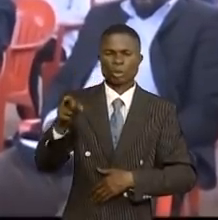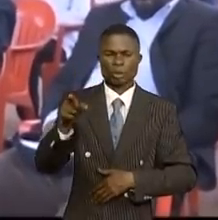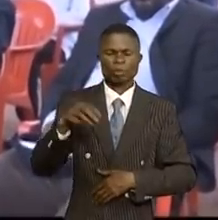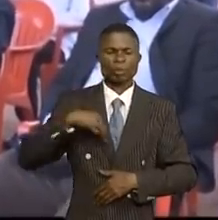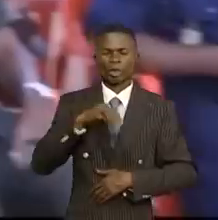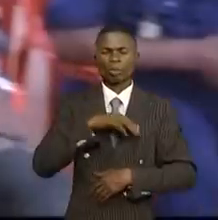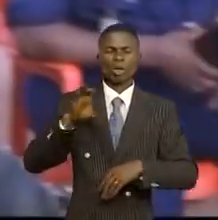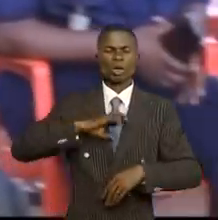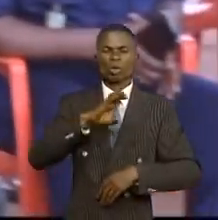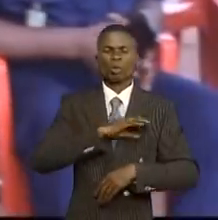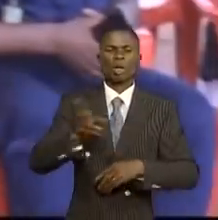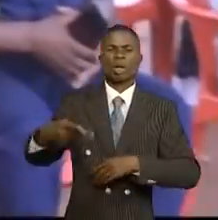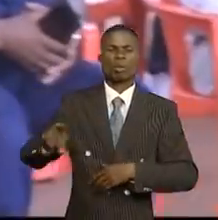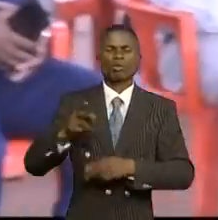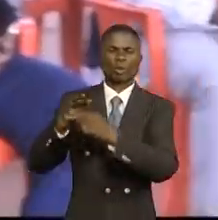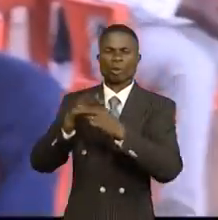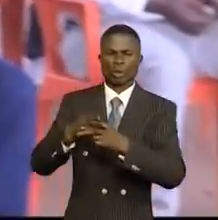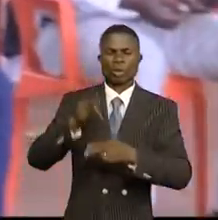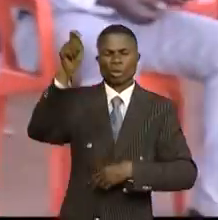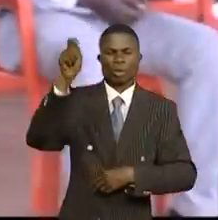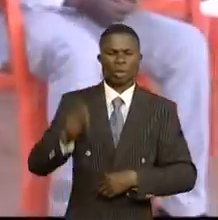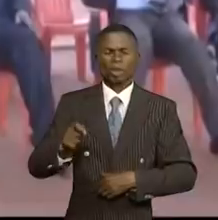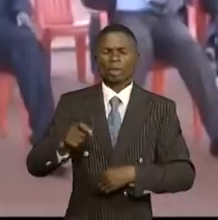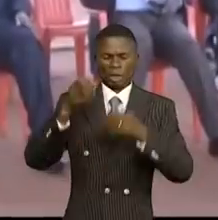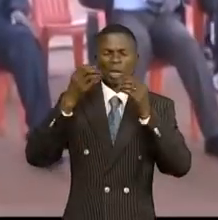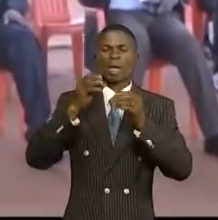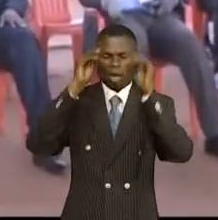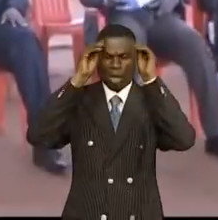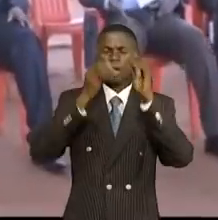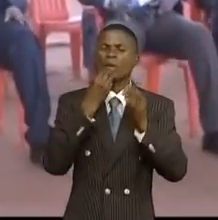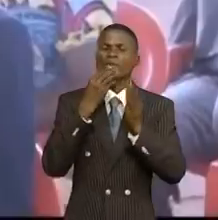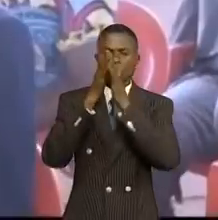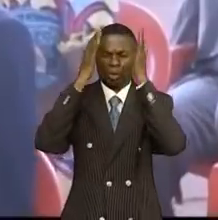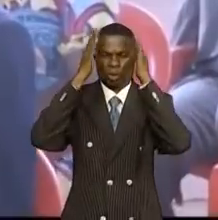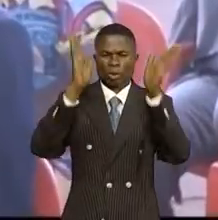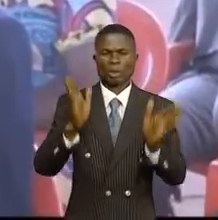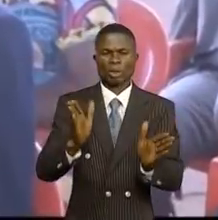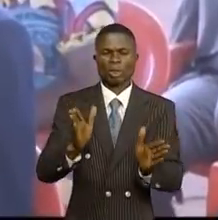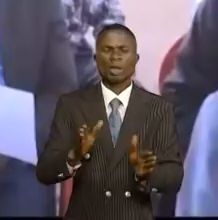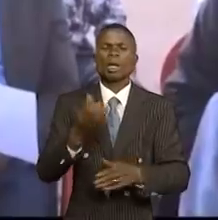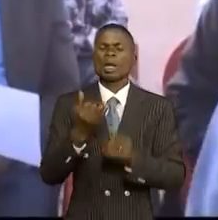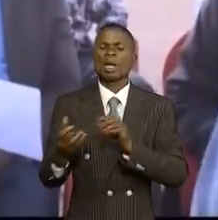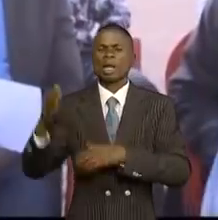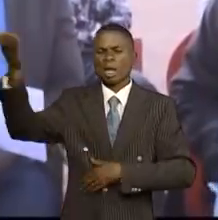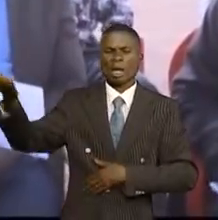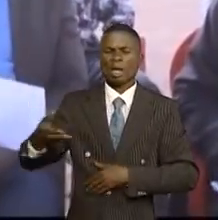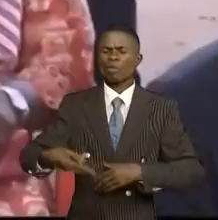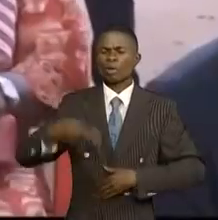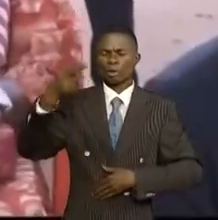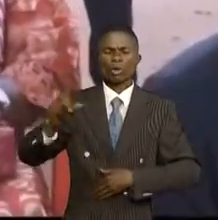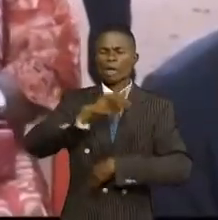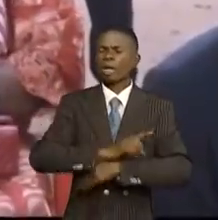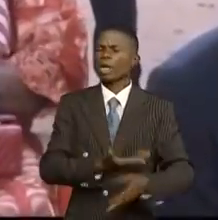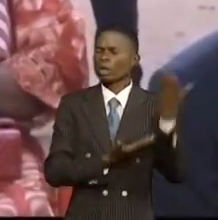des membres du comité provincial de sécurité, ceux du comité provincial de l'EPST Sud ou Bangui 1 et d'autres invités de marque qui ont salué ce grand jour tant